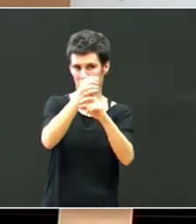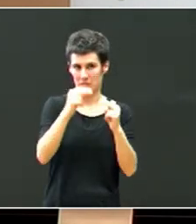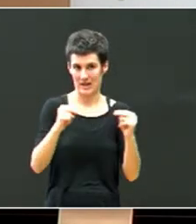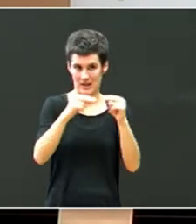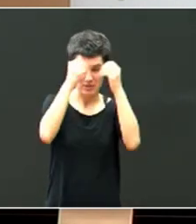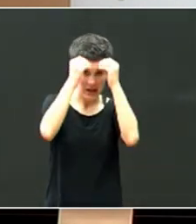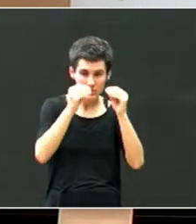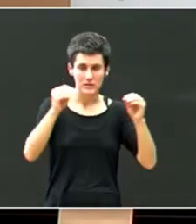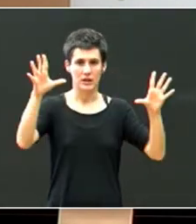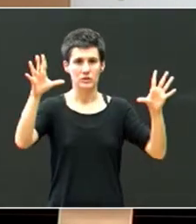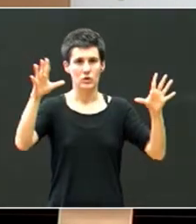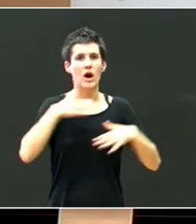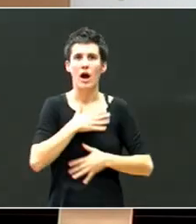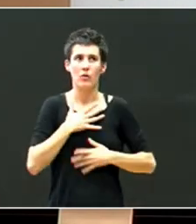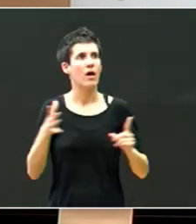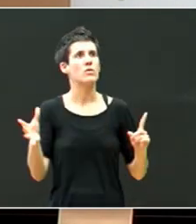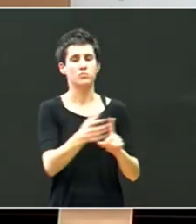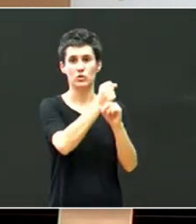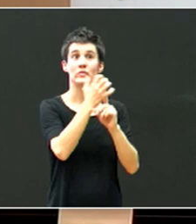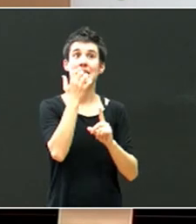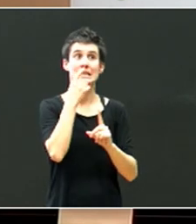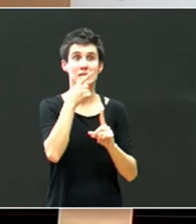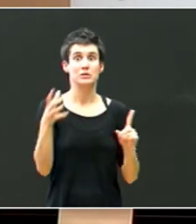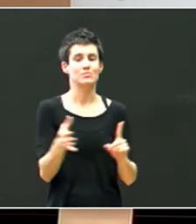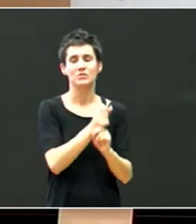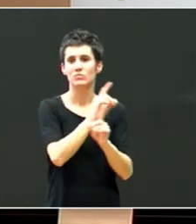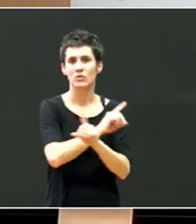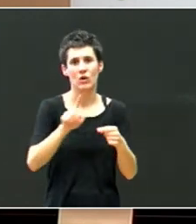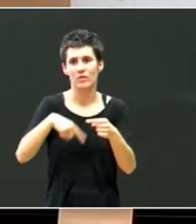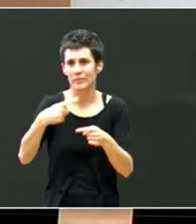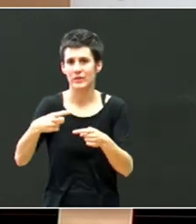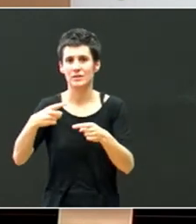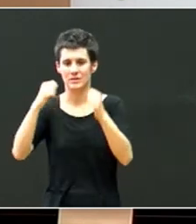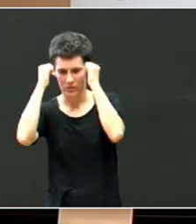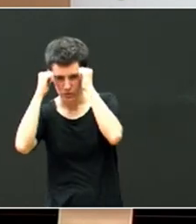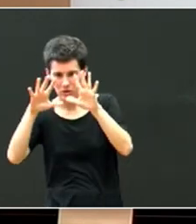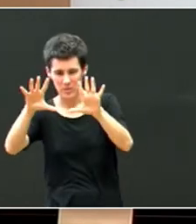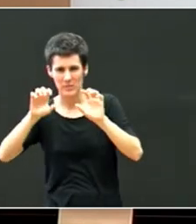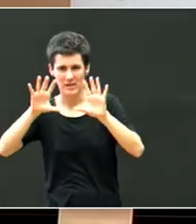egokia esbada lortzen, ba, ikasketa salitasunak agertzen dira, ez da, behar lertzen ondo.